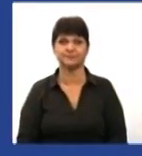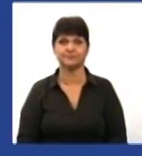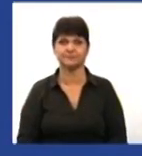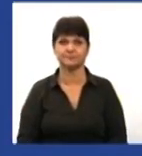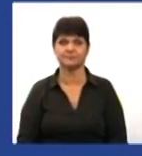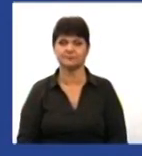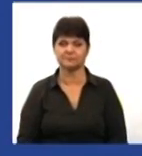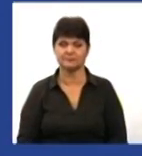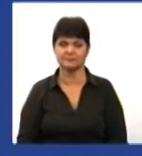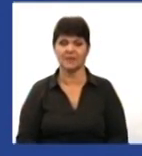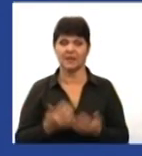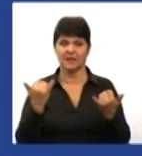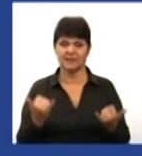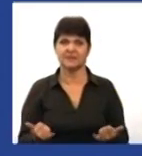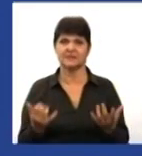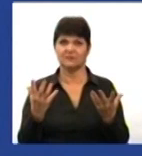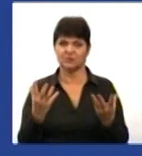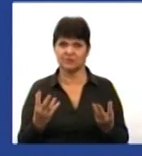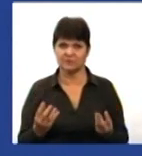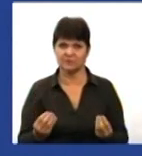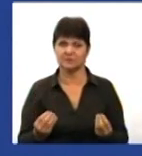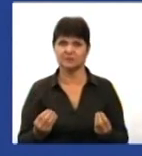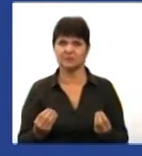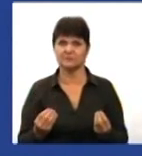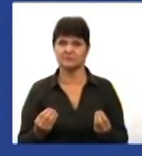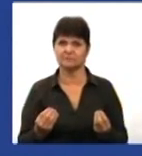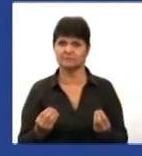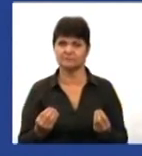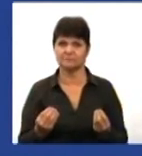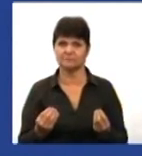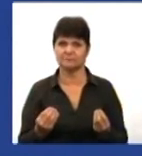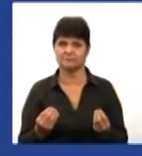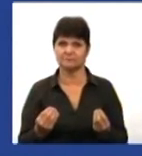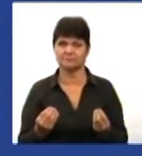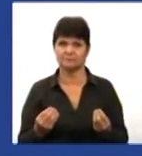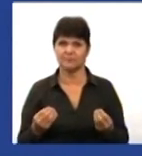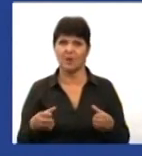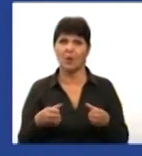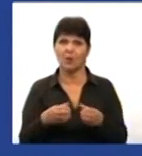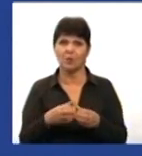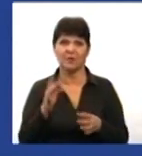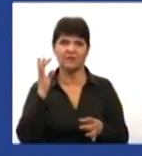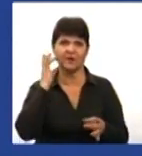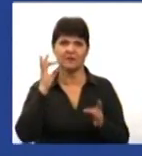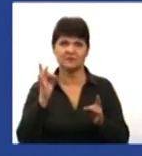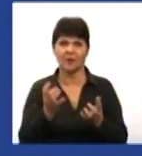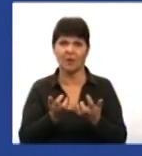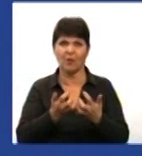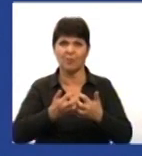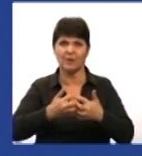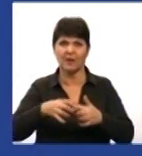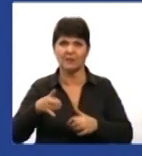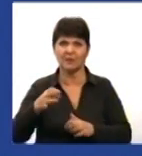На сьогоднішній день з 90-70 світофорних об'єктів звуковою сигналізацією обладнано 68.